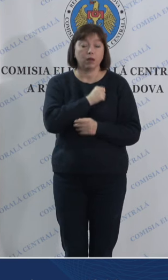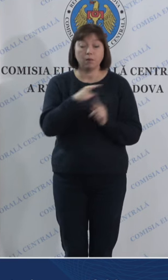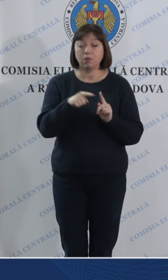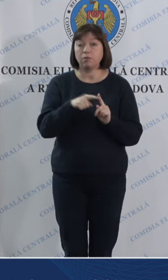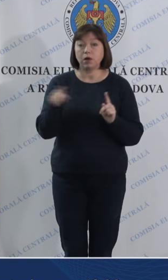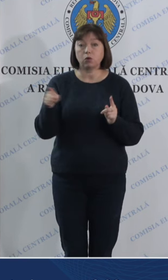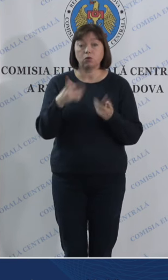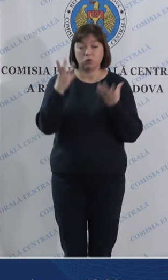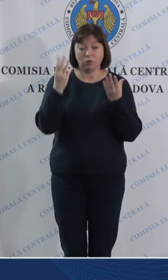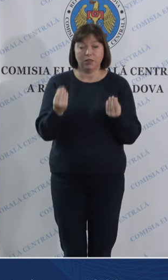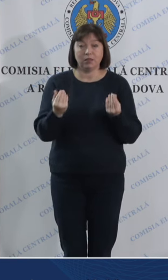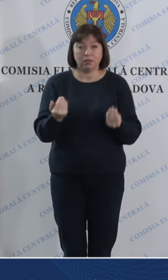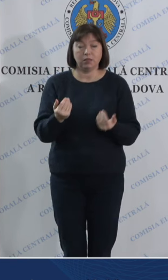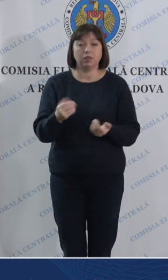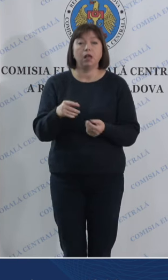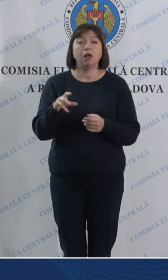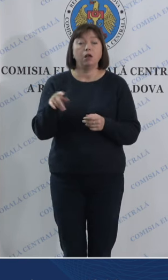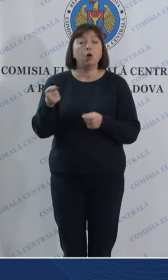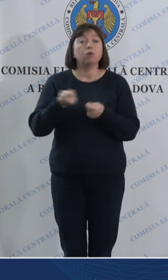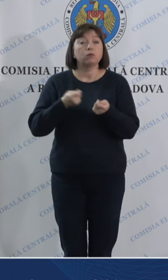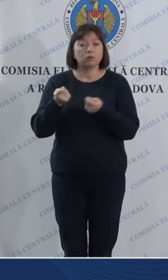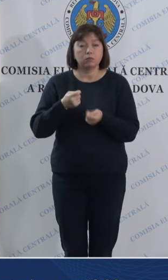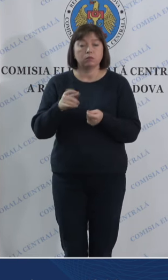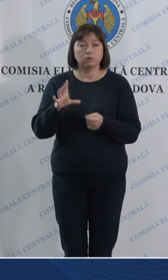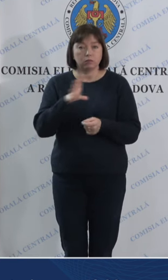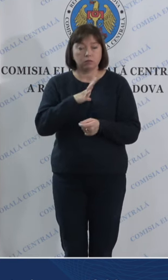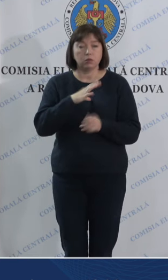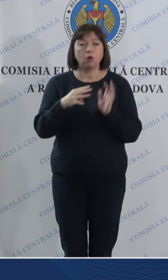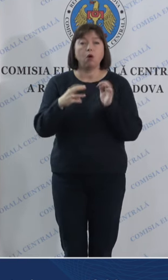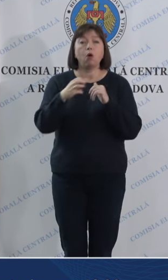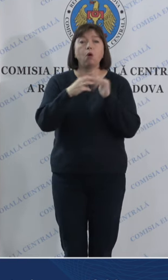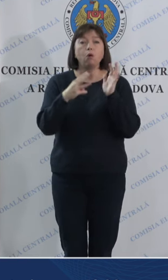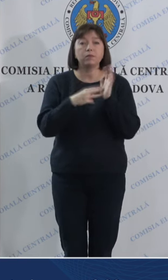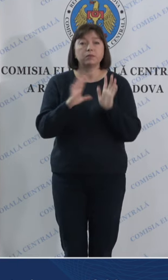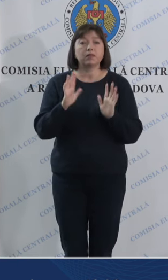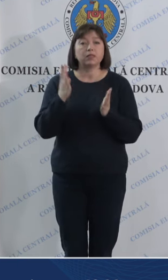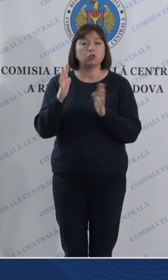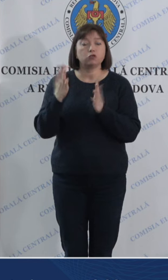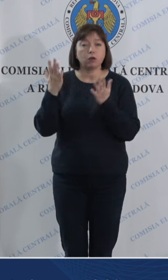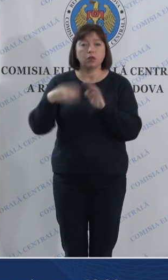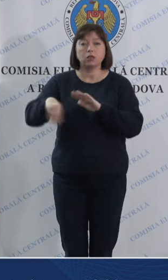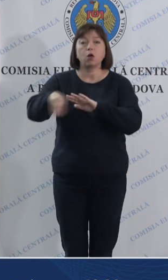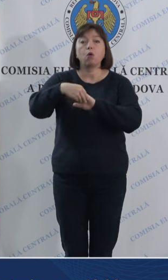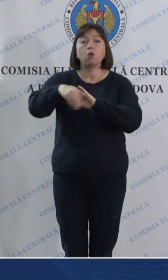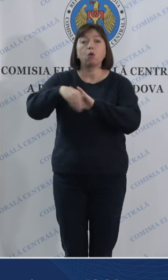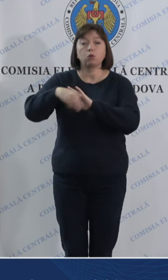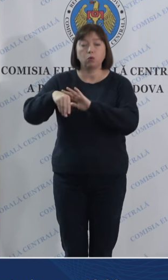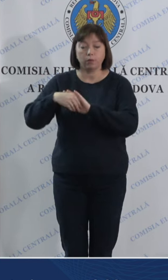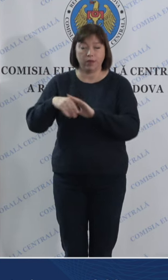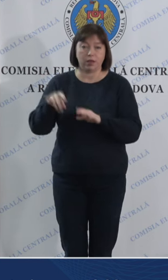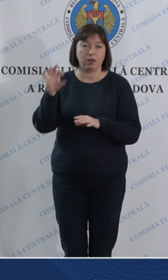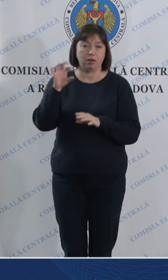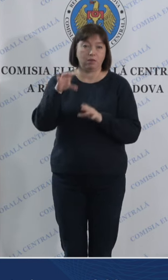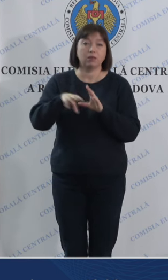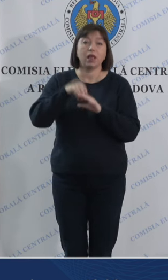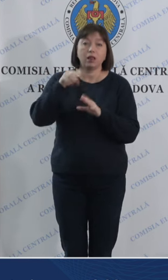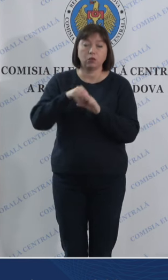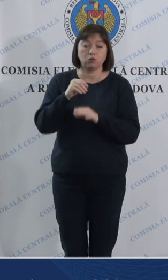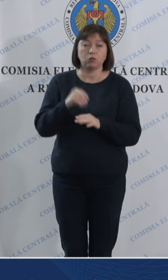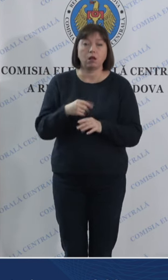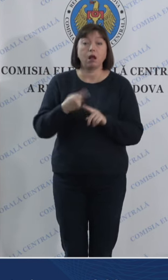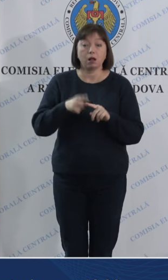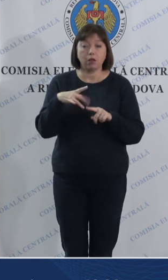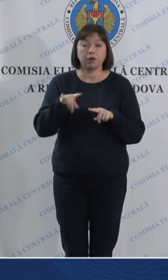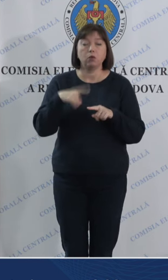parcursul zilei de astăzi autoritățile au intervenit în 18 cazuri de corupere electorală au